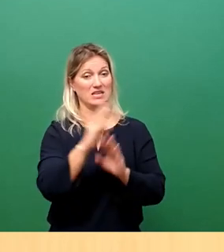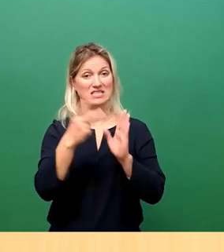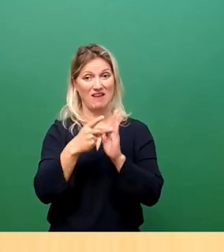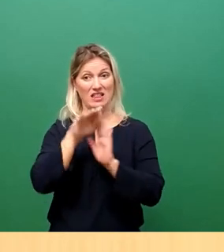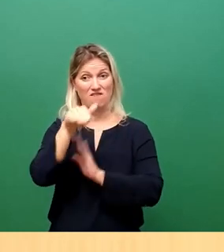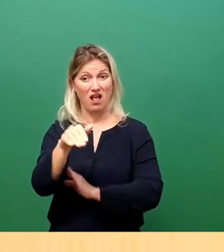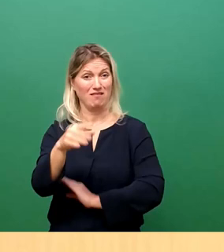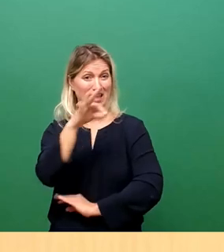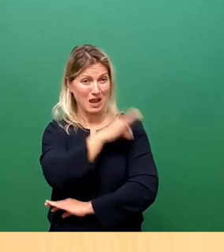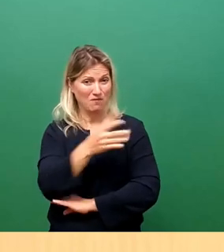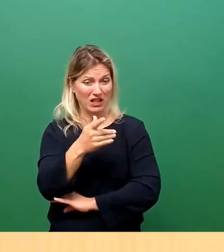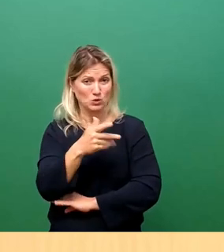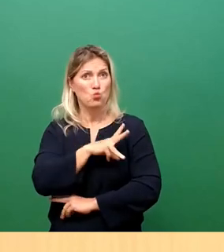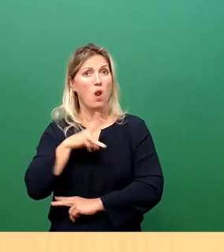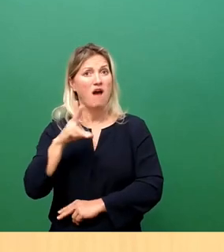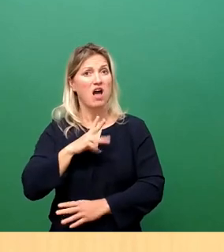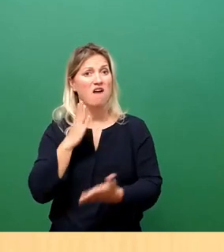können, so lange gewartet hat.